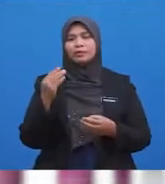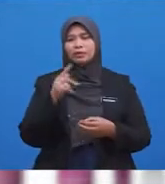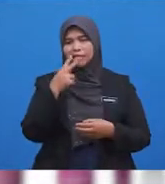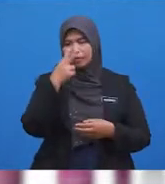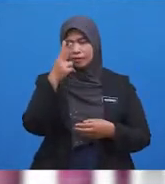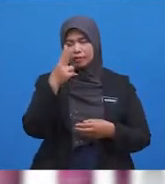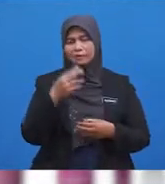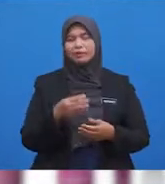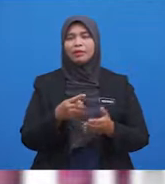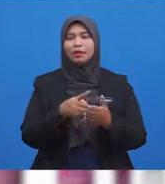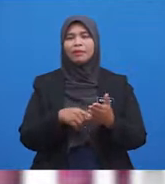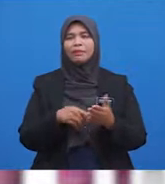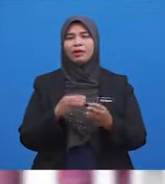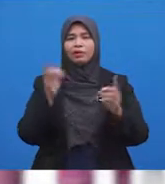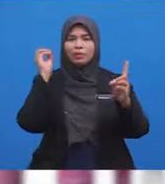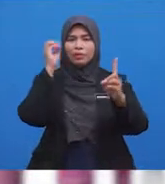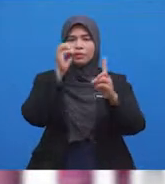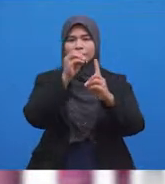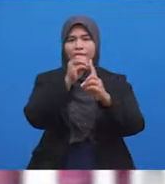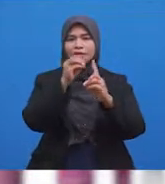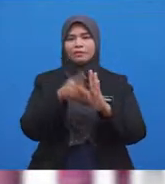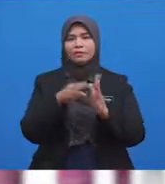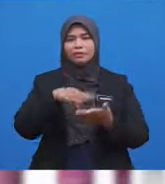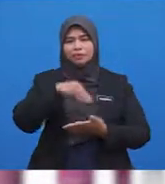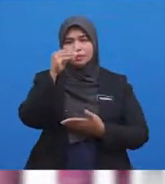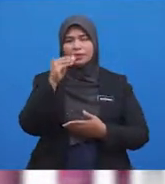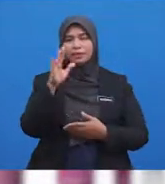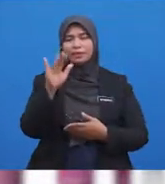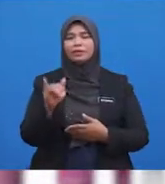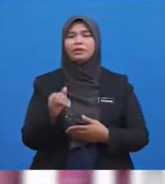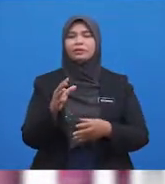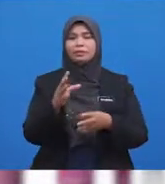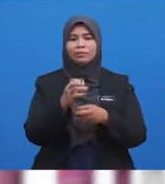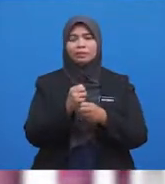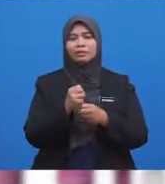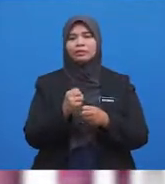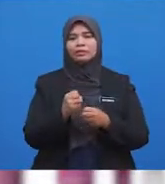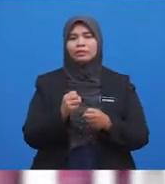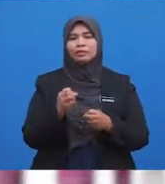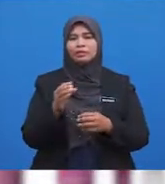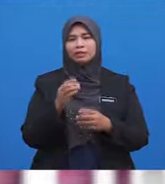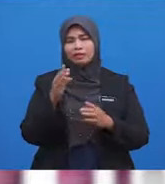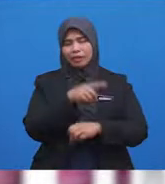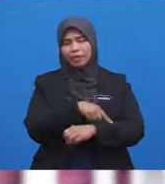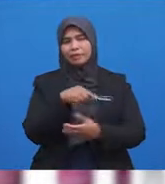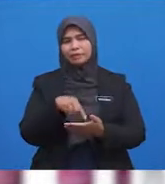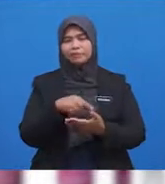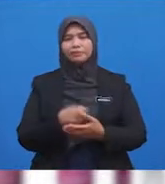apakah objektif pembelajaran yang hendak dicapai pada hari ini.